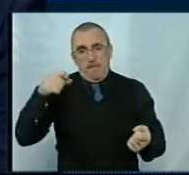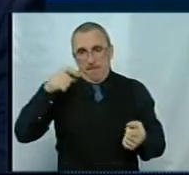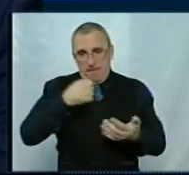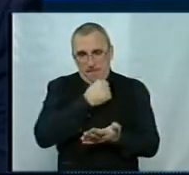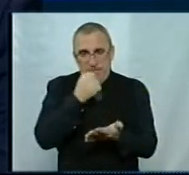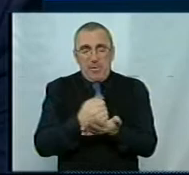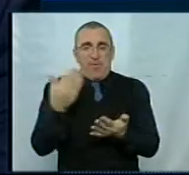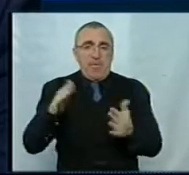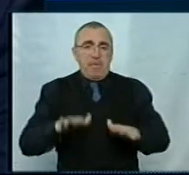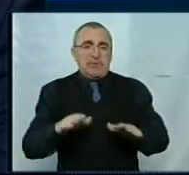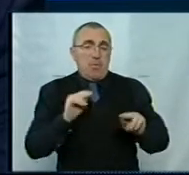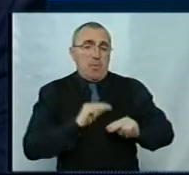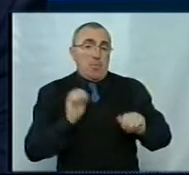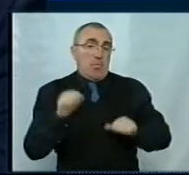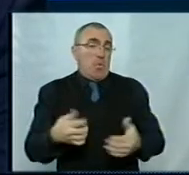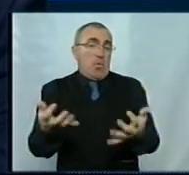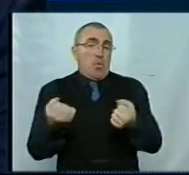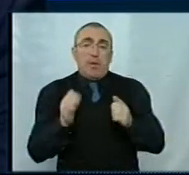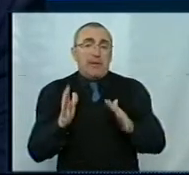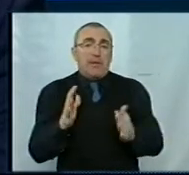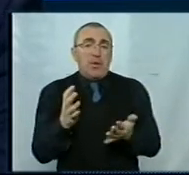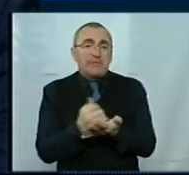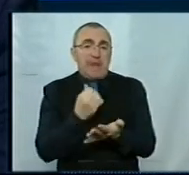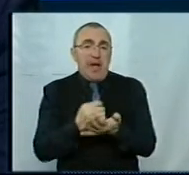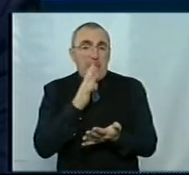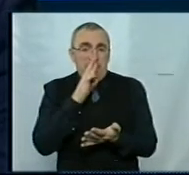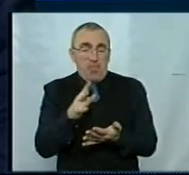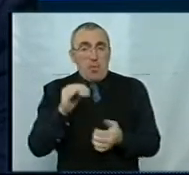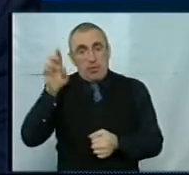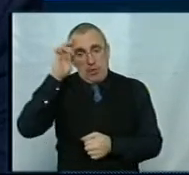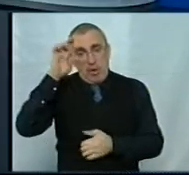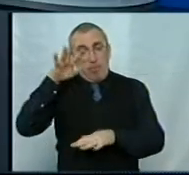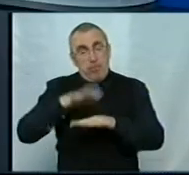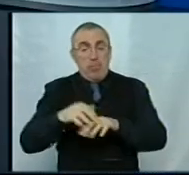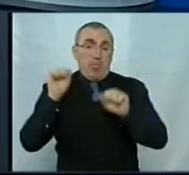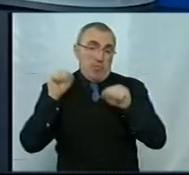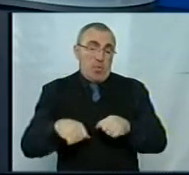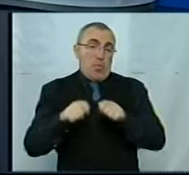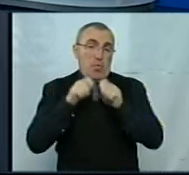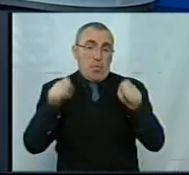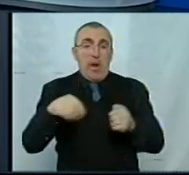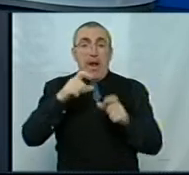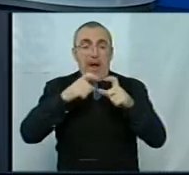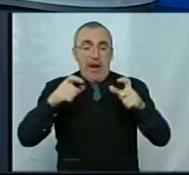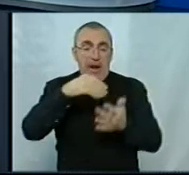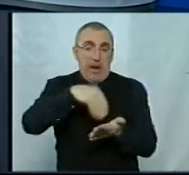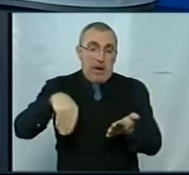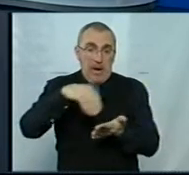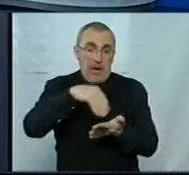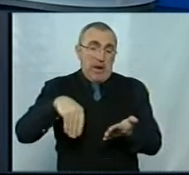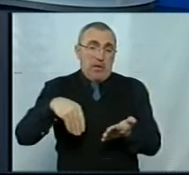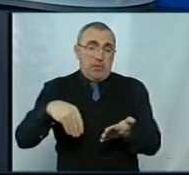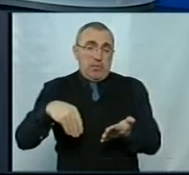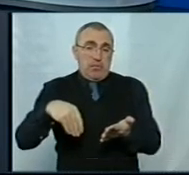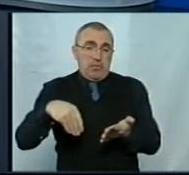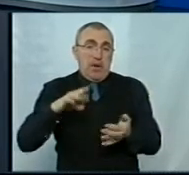місце роботи. Оскільки я можу отримувати не тільки заробітну плату в державному банку, а можу і просто відкрити картку. Якщо я відкрив картку як